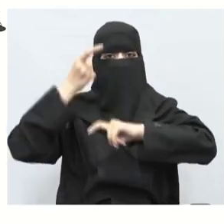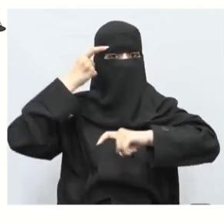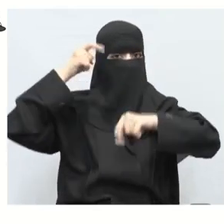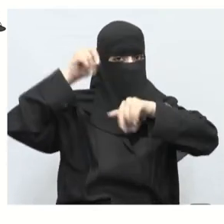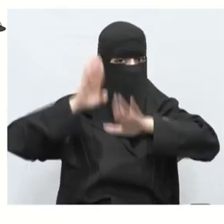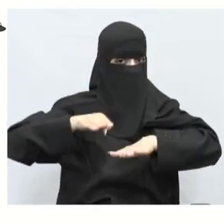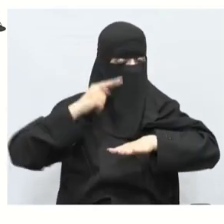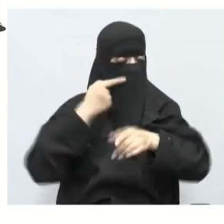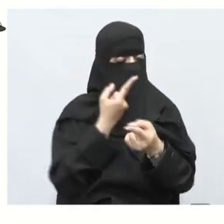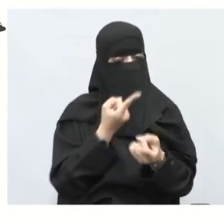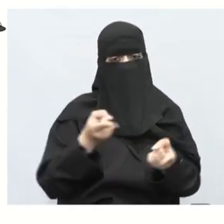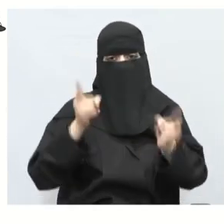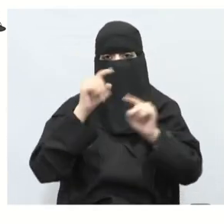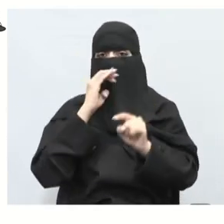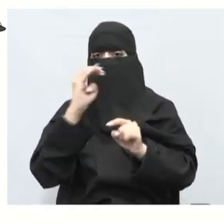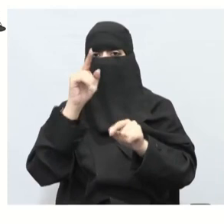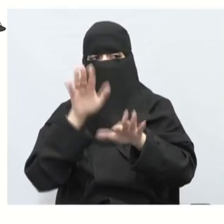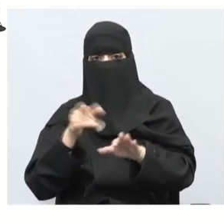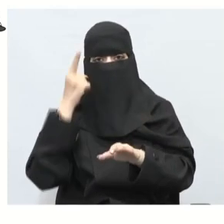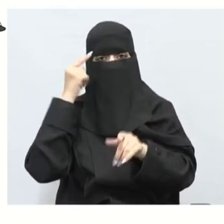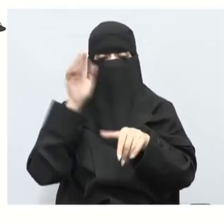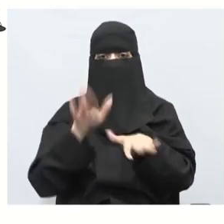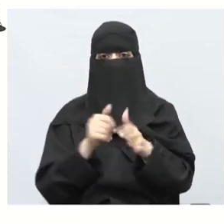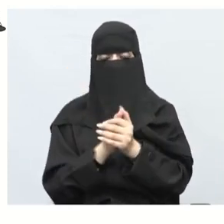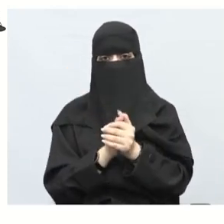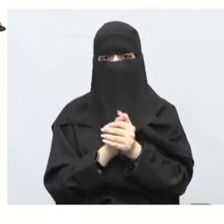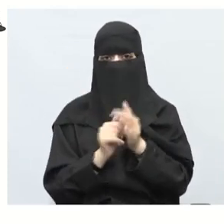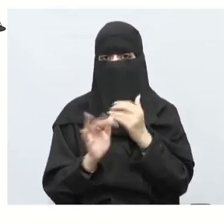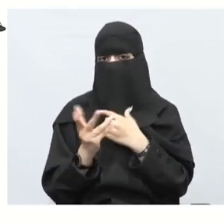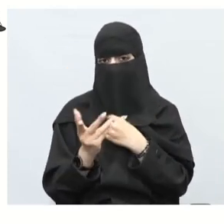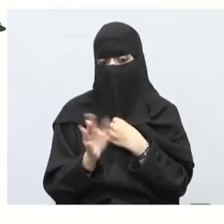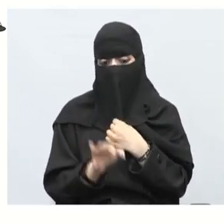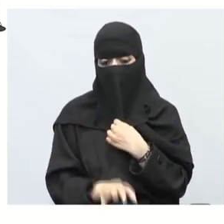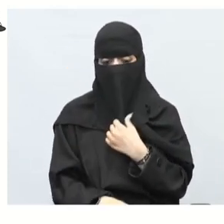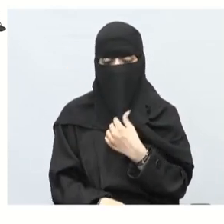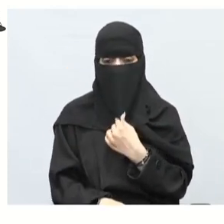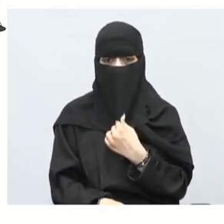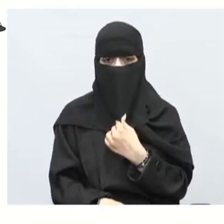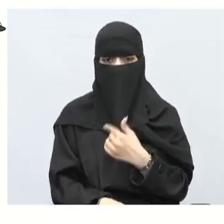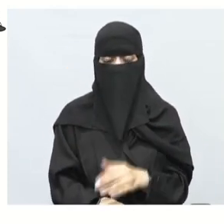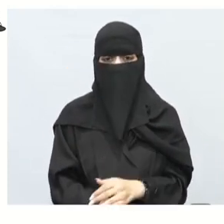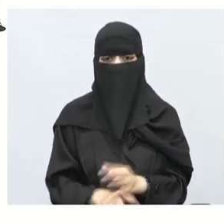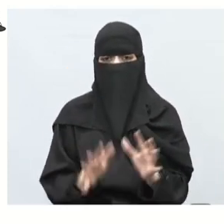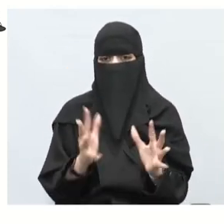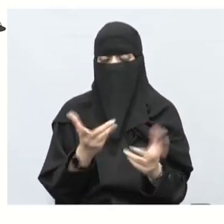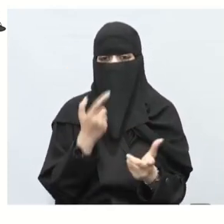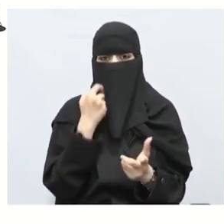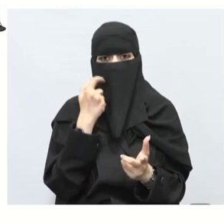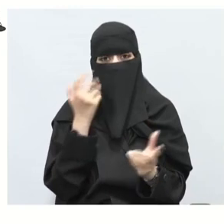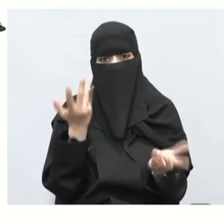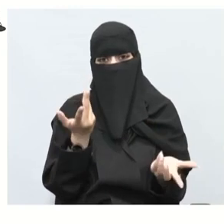شيء إذا عرفت المجموعة من الصور التي بيعت بريالين تقدر نجمعها وخلاص ونتها المطلوب لكن ما حطناها